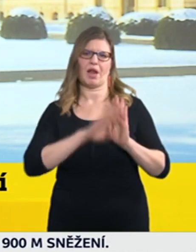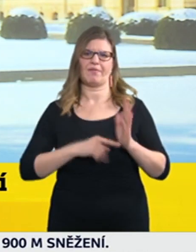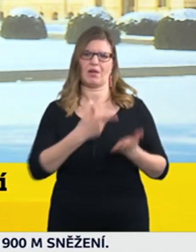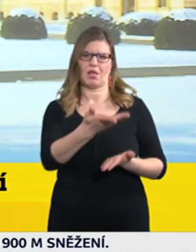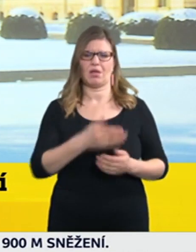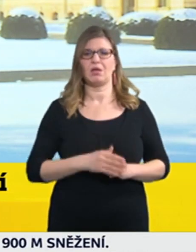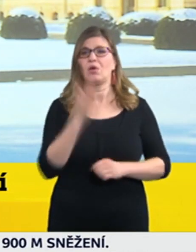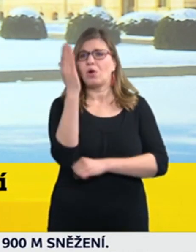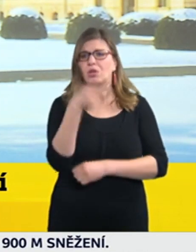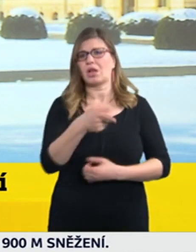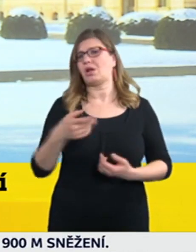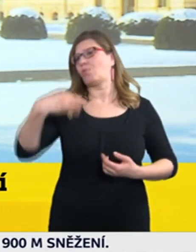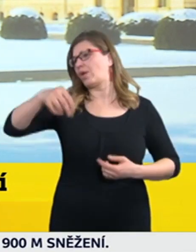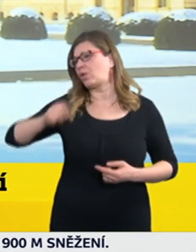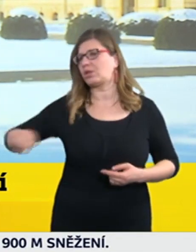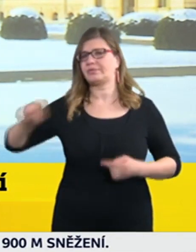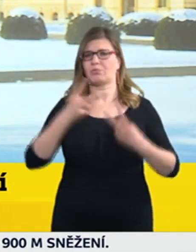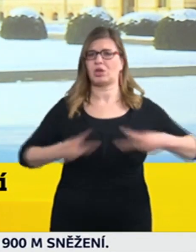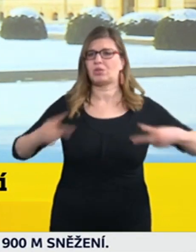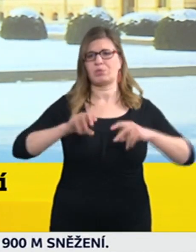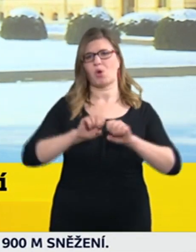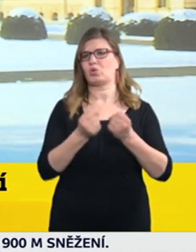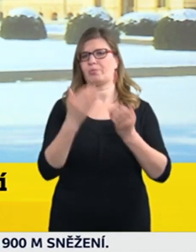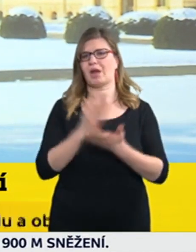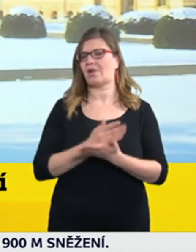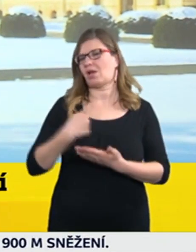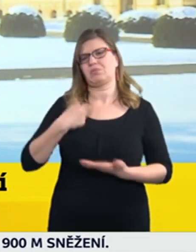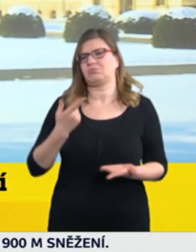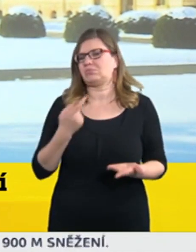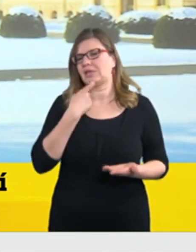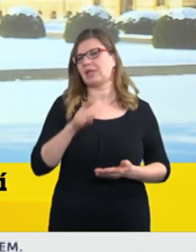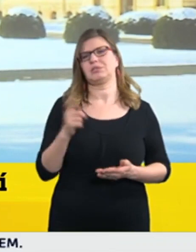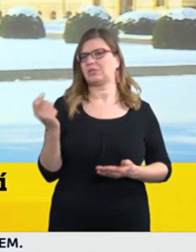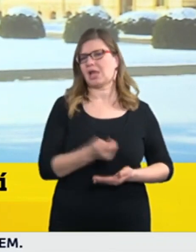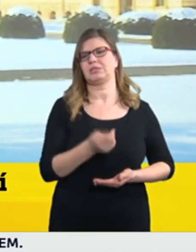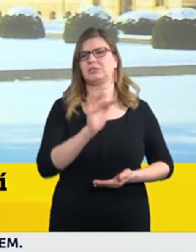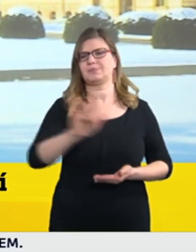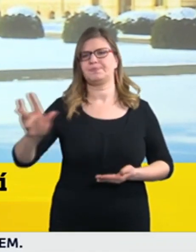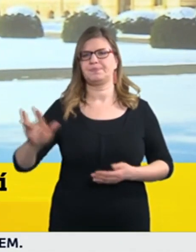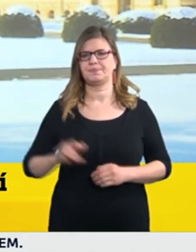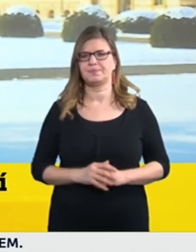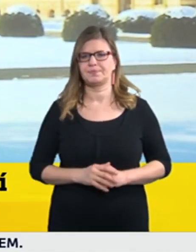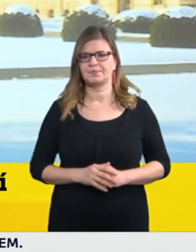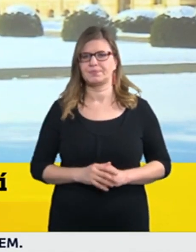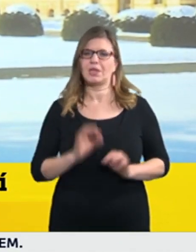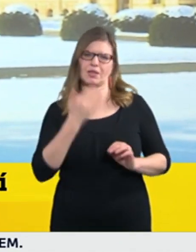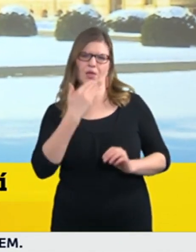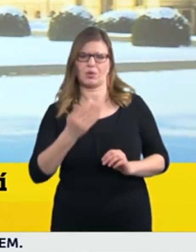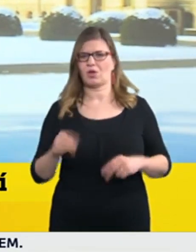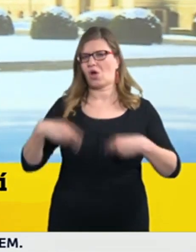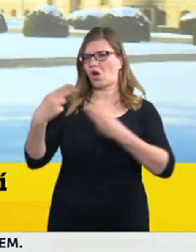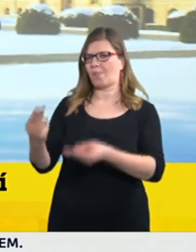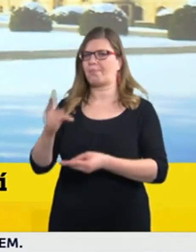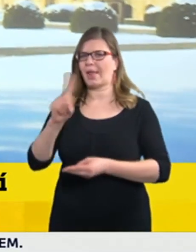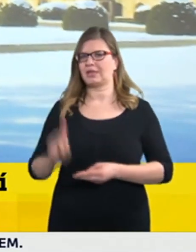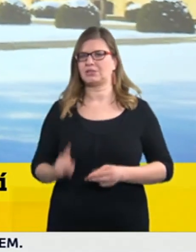nebo jestli se jedná o restauraci. Děkuji, pan Weinlich, Blesk, další dotaz. Děkuji večer, přeji